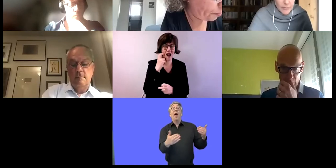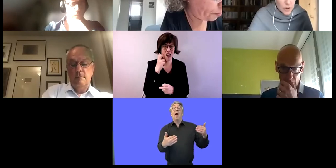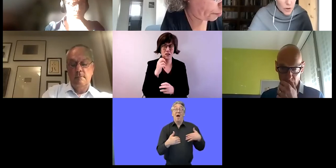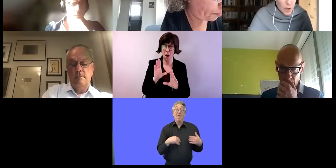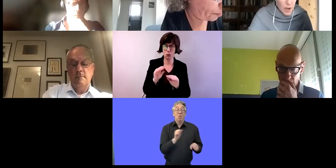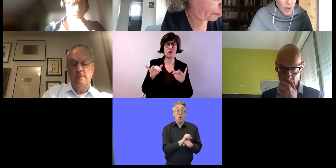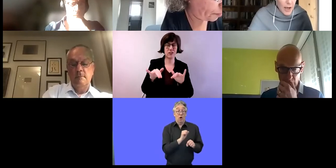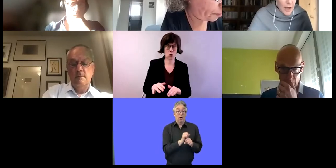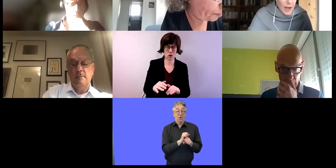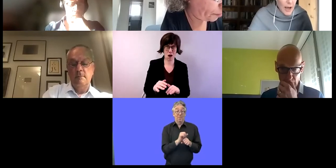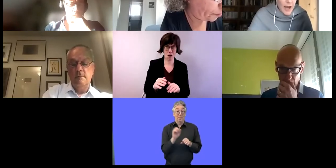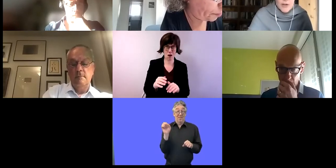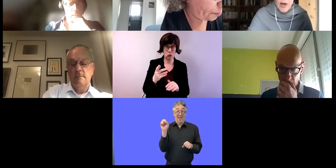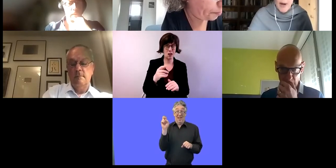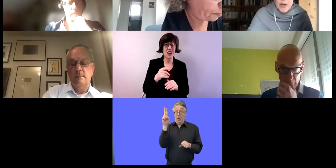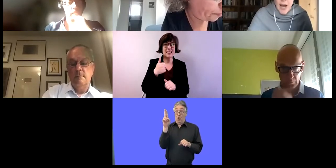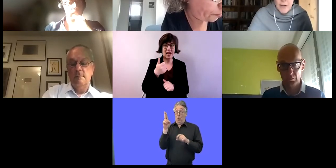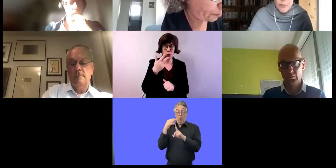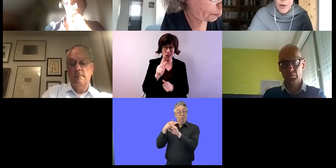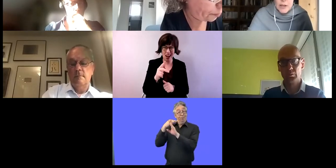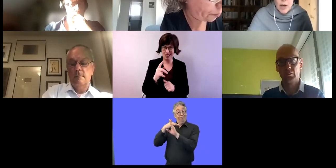Beschäftigung haben. Und diese Zahl ist niedriger als der EU-Durchschnitt.